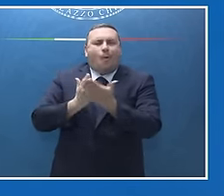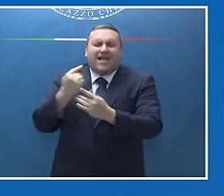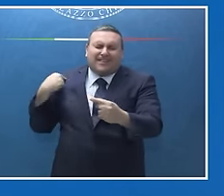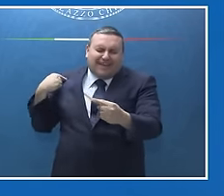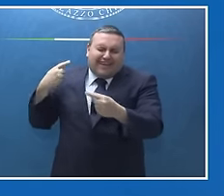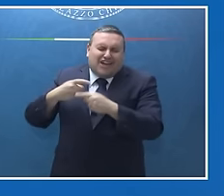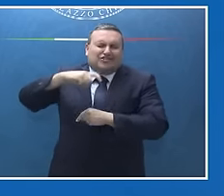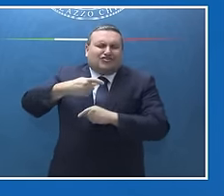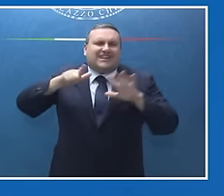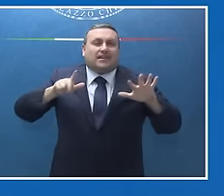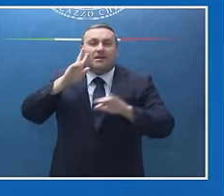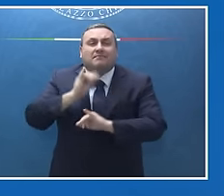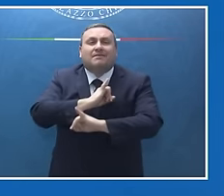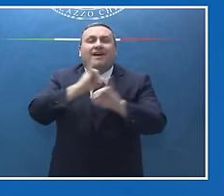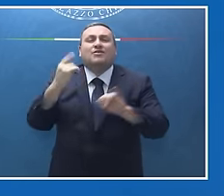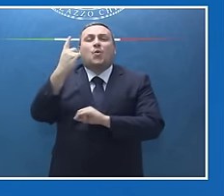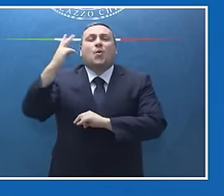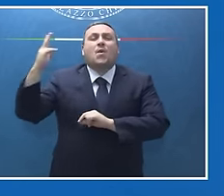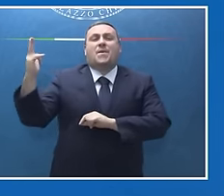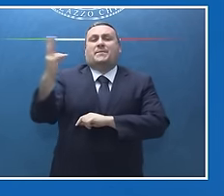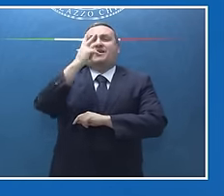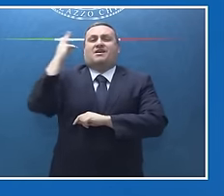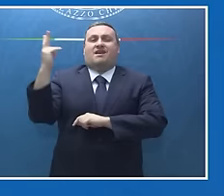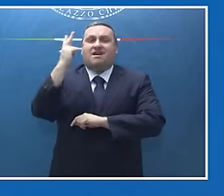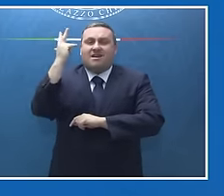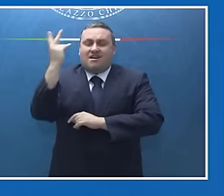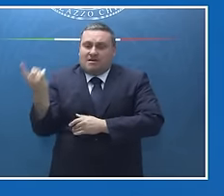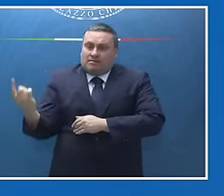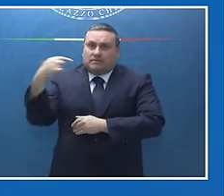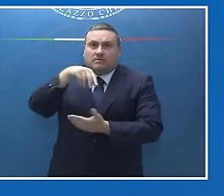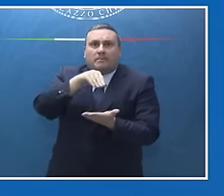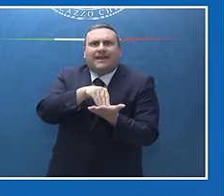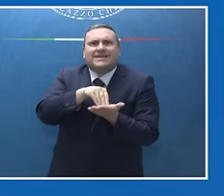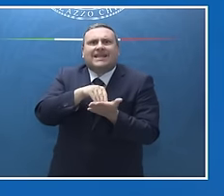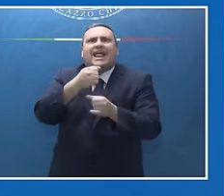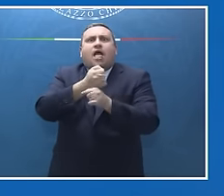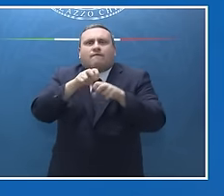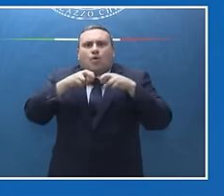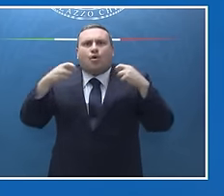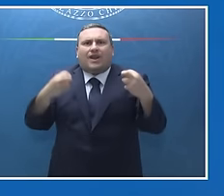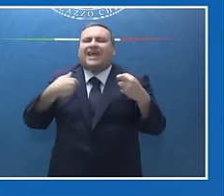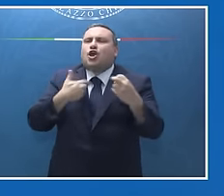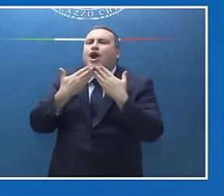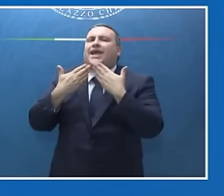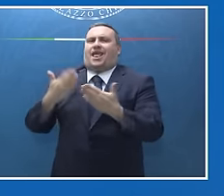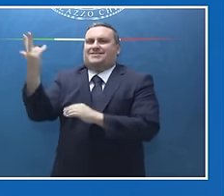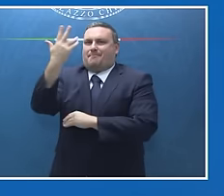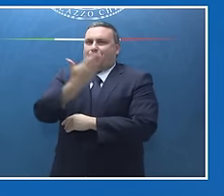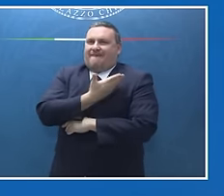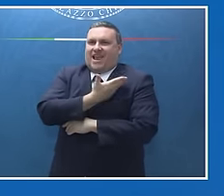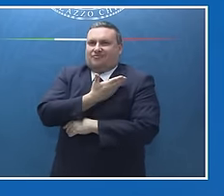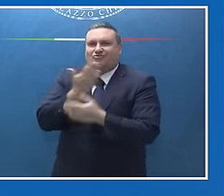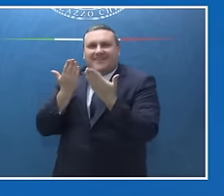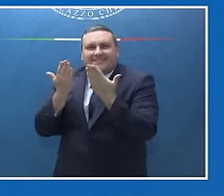che un Pontefice prendesse parte ai lavori. Lo voglio ringraziare per questo, voglio ringraziare